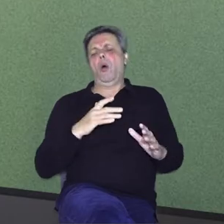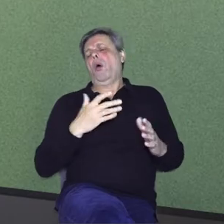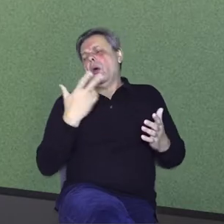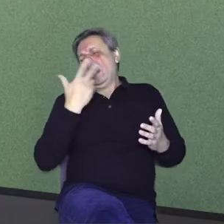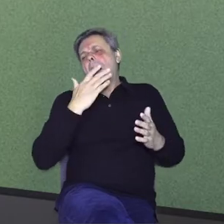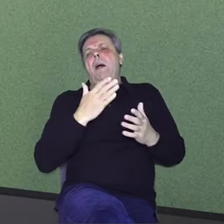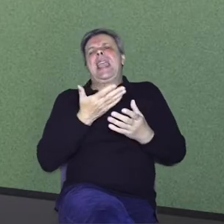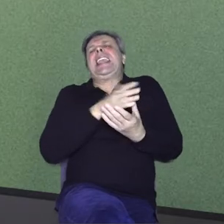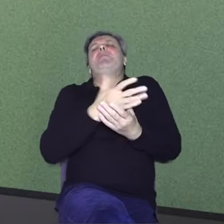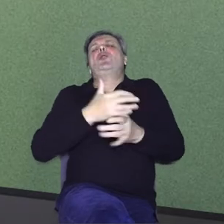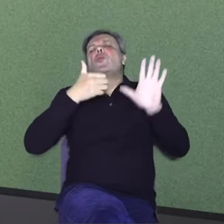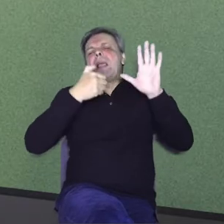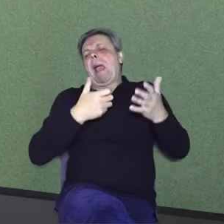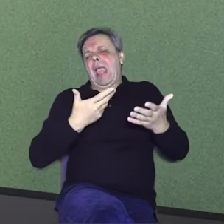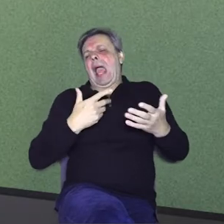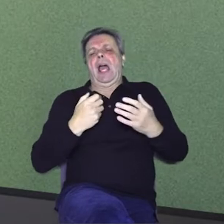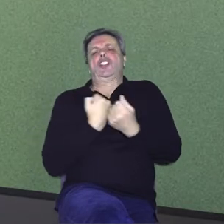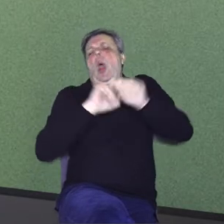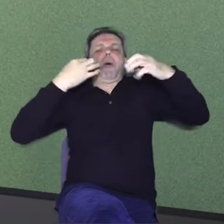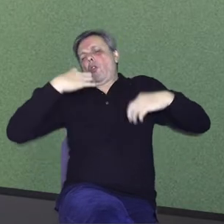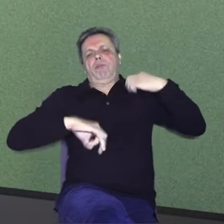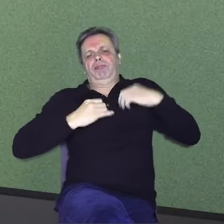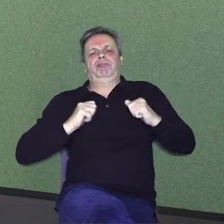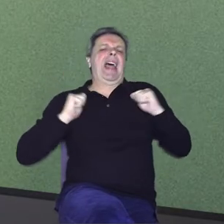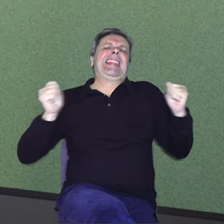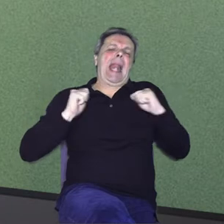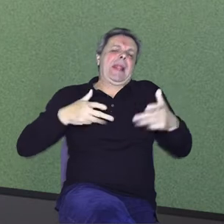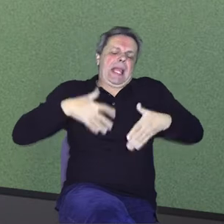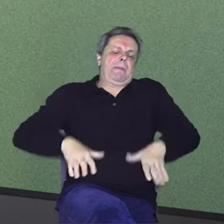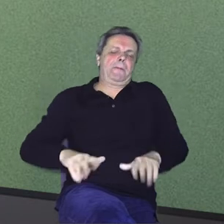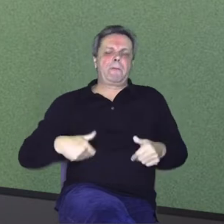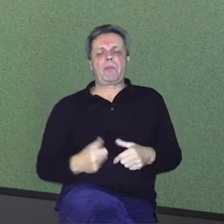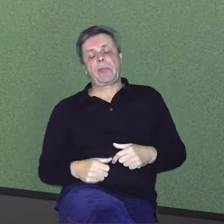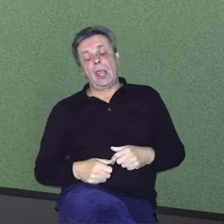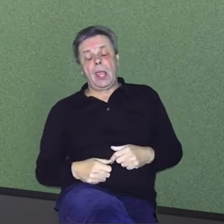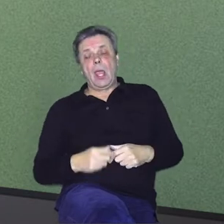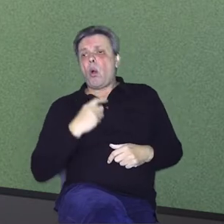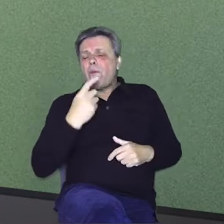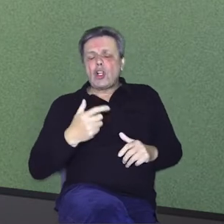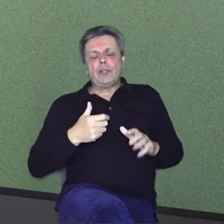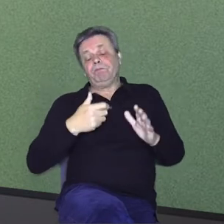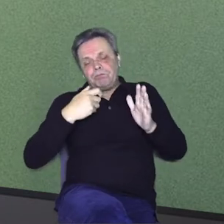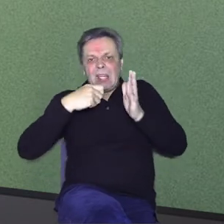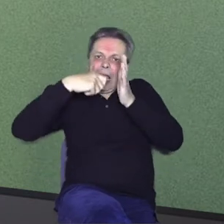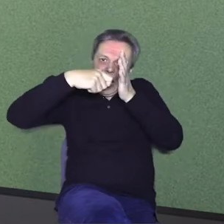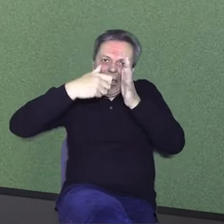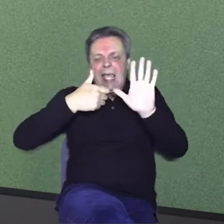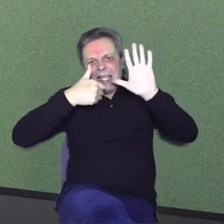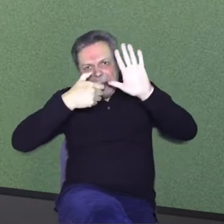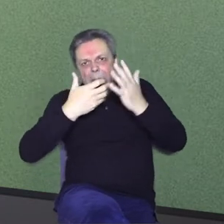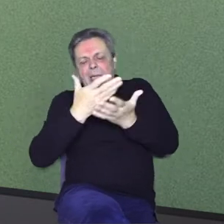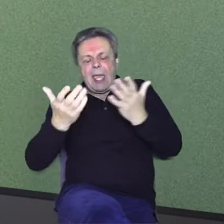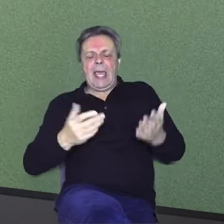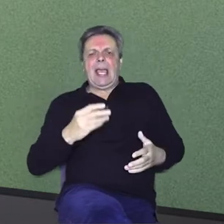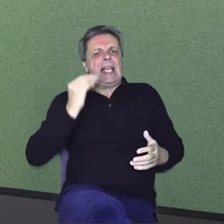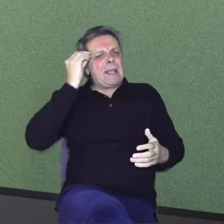u trenerkama. I, reci, govoriš, radi te snimke i tome slično. Zapamtio sam